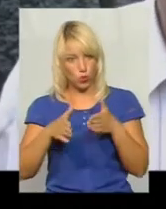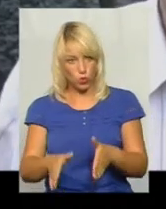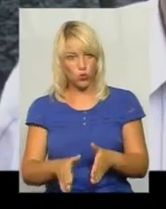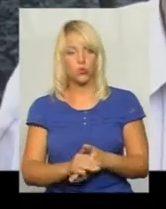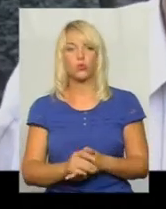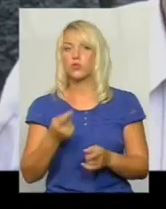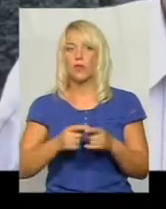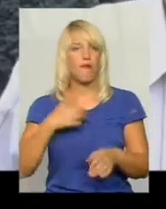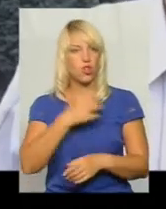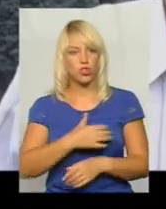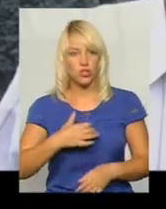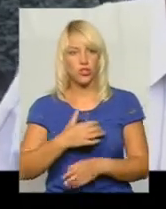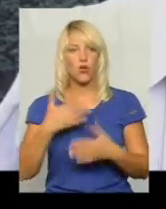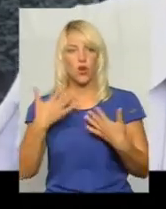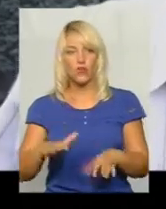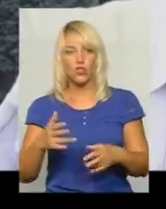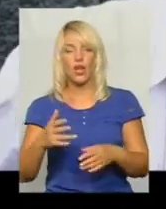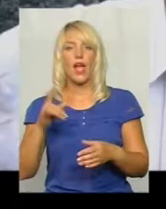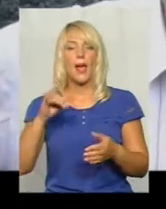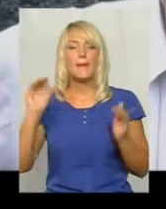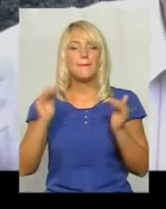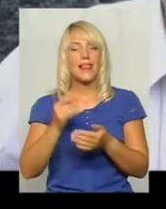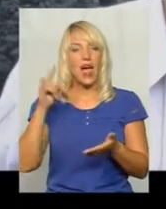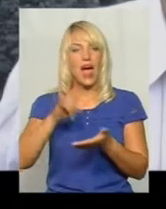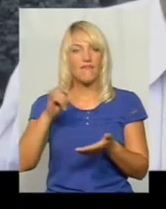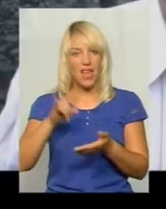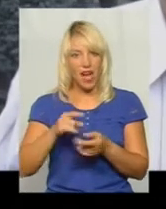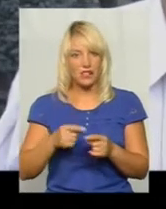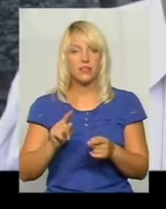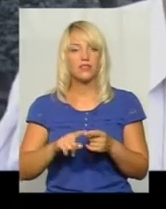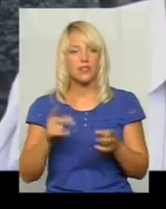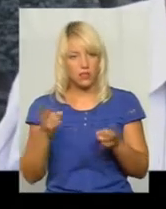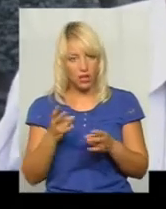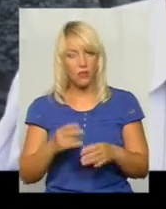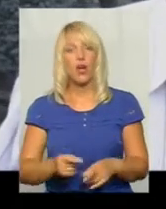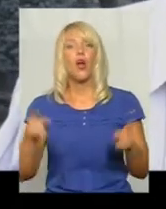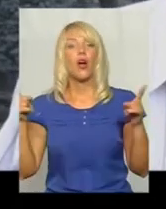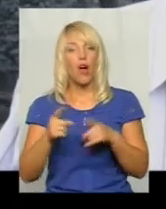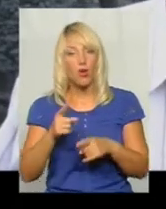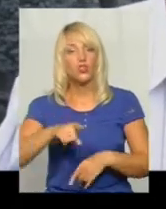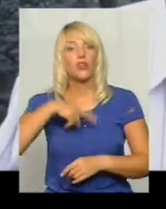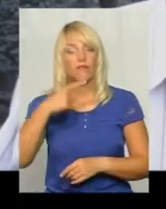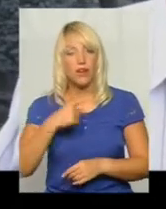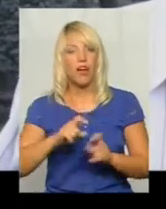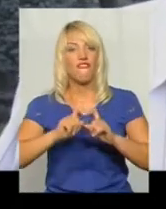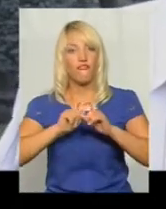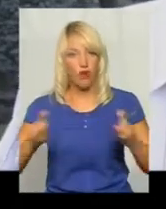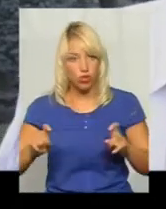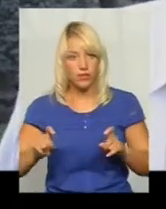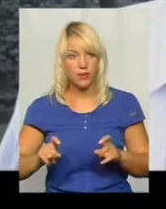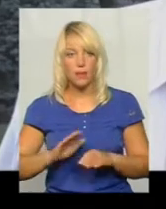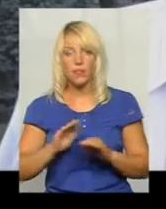важливо. Уже мала авіація, а треба її тут. І, коротше говоря, фонд не